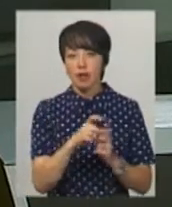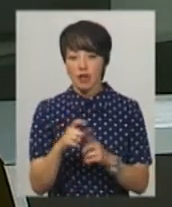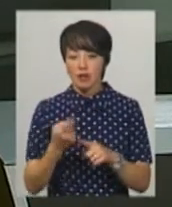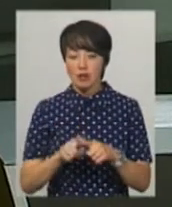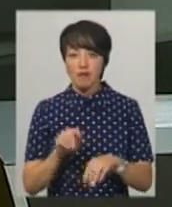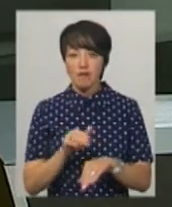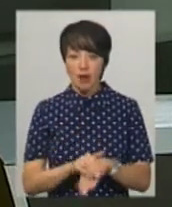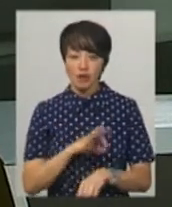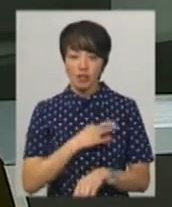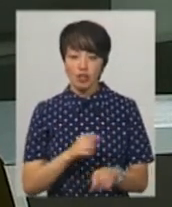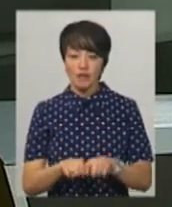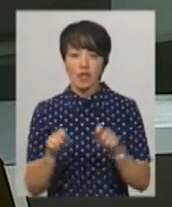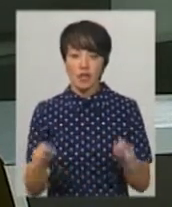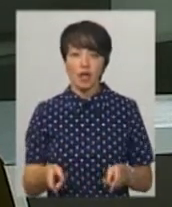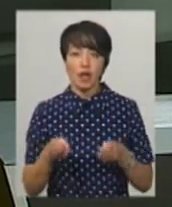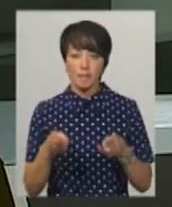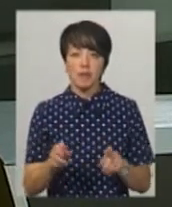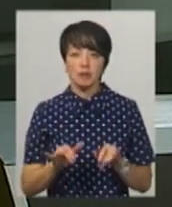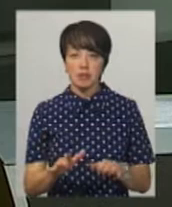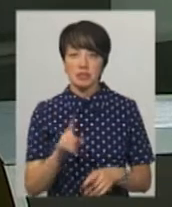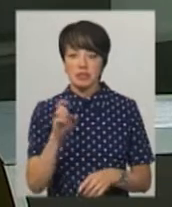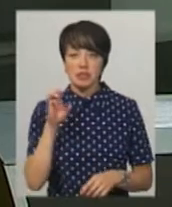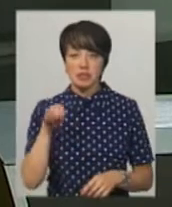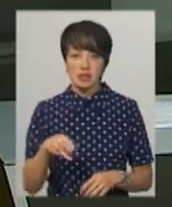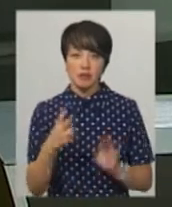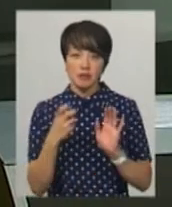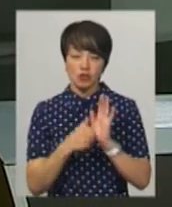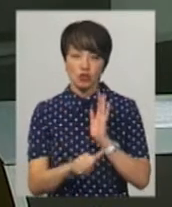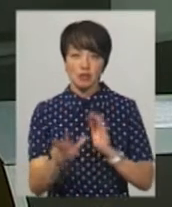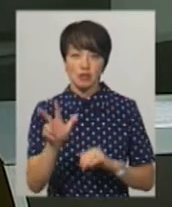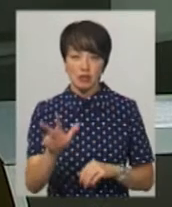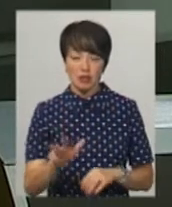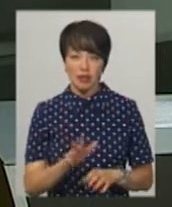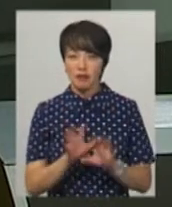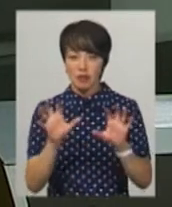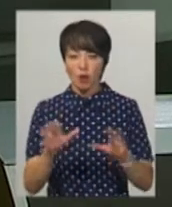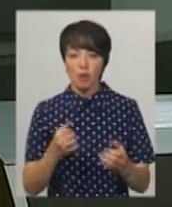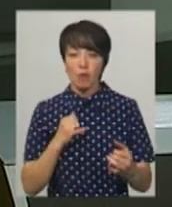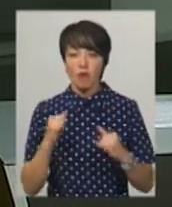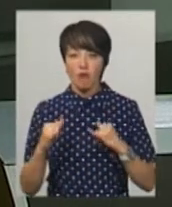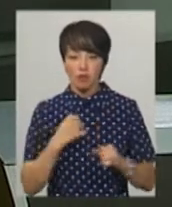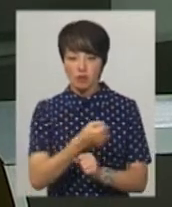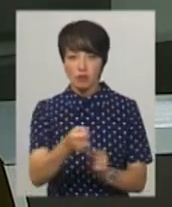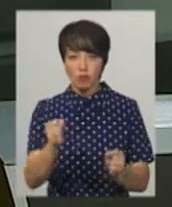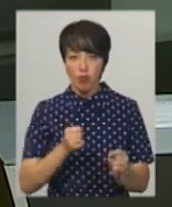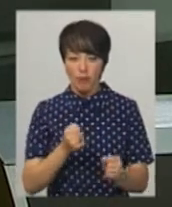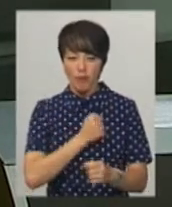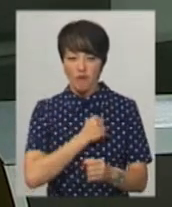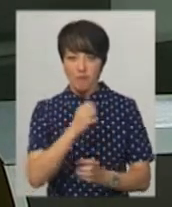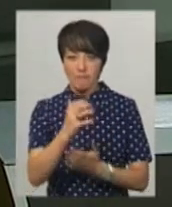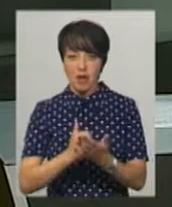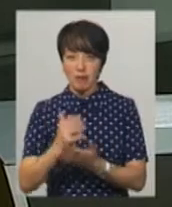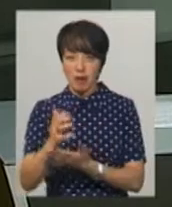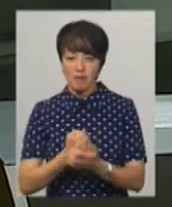даному факту, слідчі відкрили кримінальне провадження за статтею 263 незаконне поводження зі зброєю, бойовими припасами або